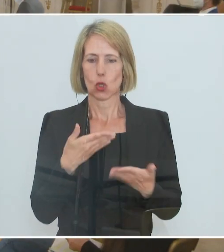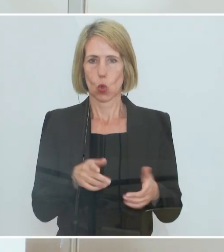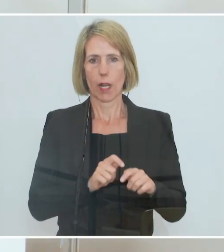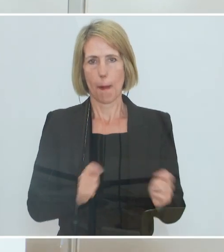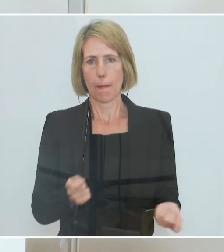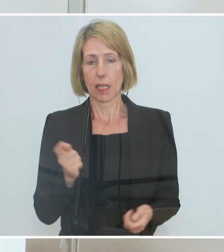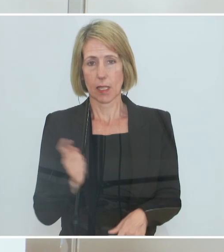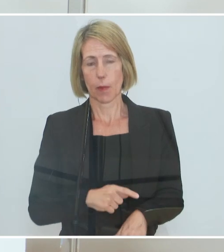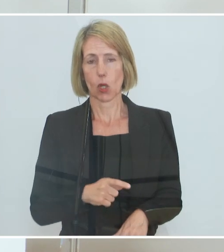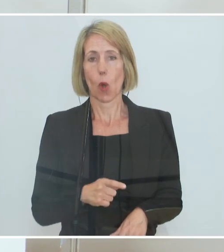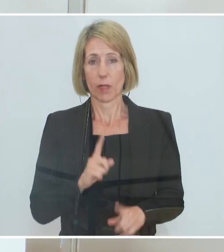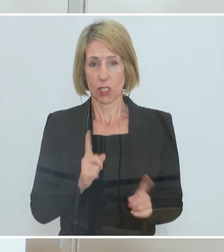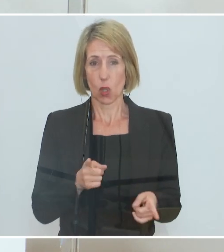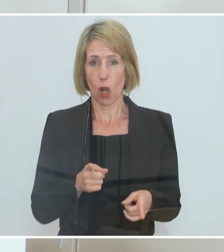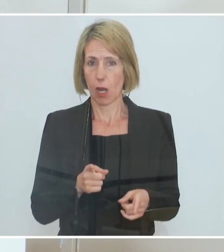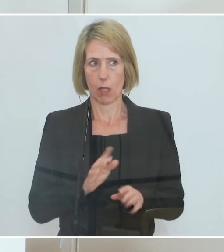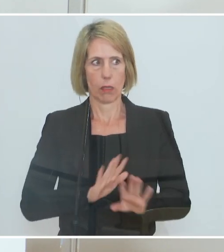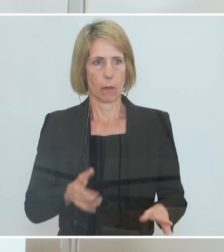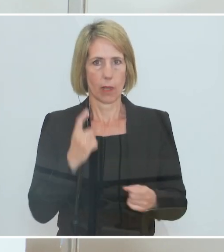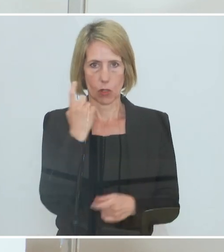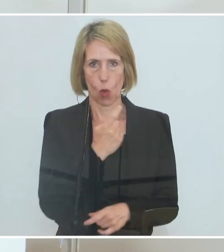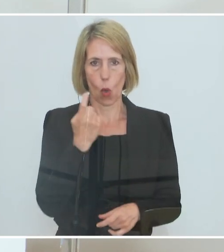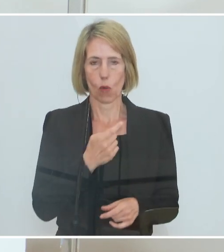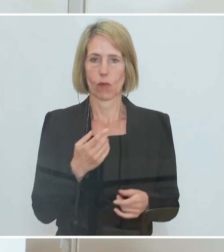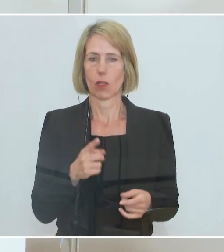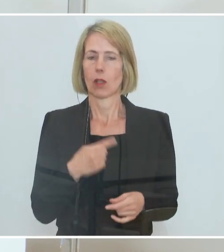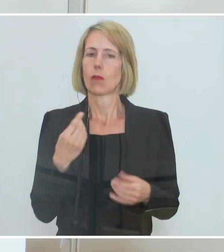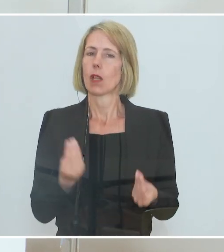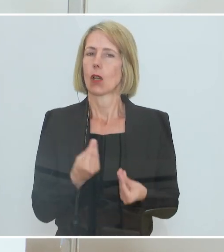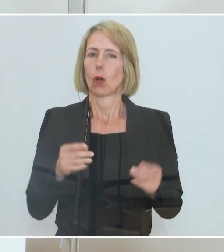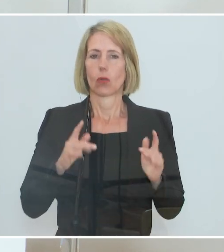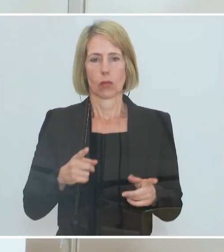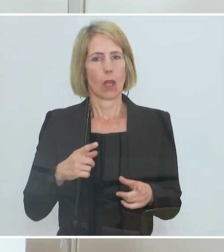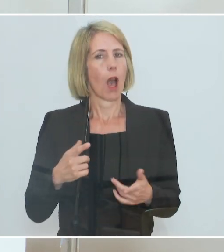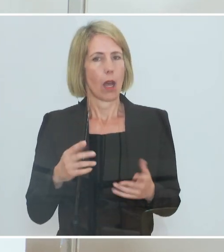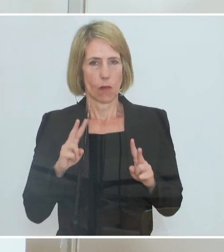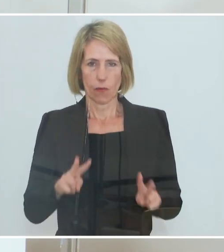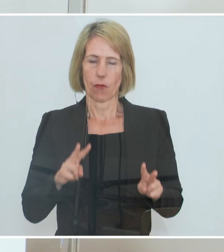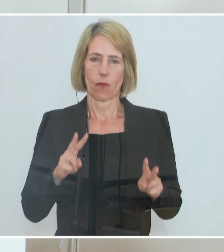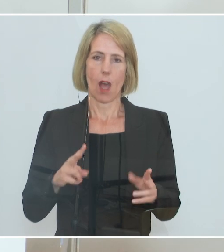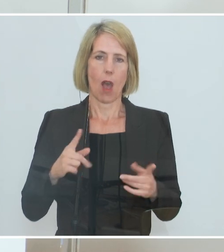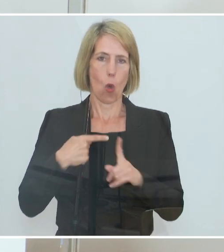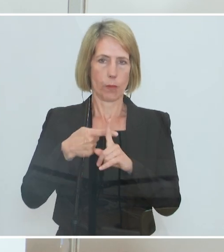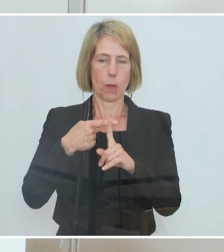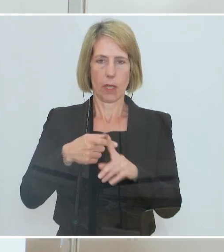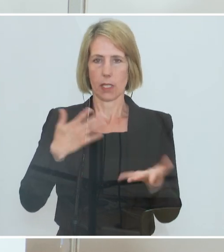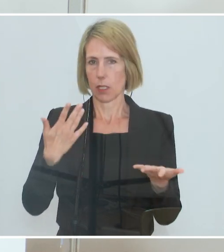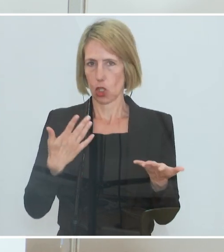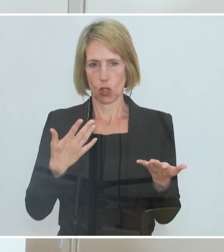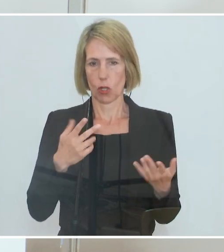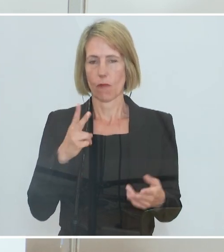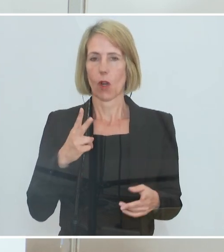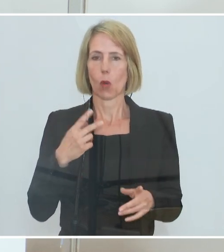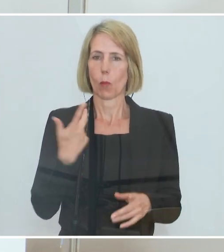muss. Und ich glaube, wir haben allen Grund, sehr optimistisch zu sein, denn der Impffortschritt schreitet voran. Und das ist